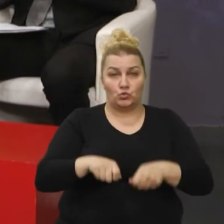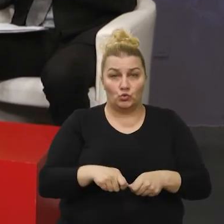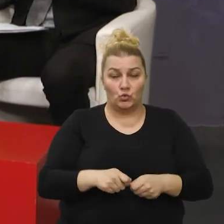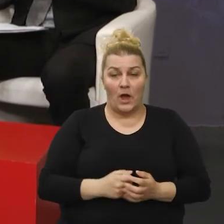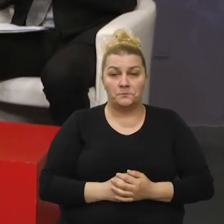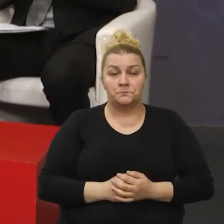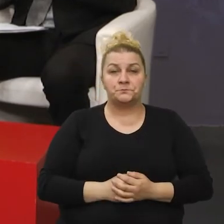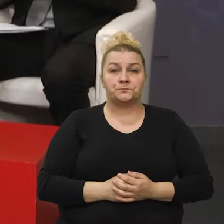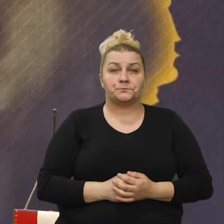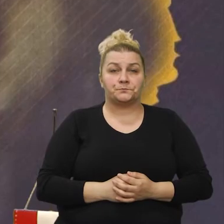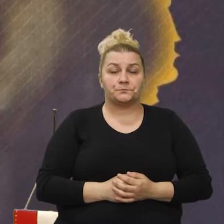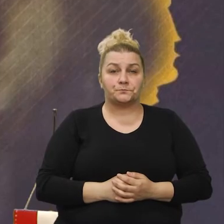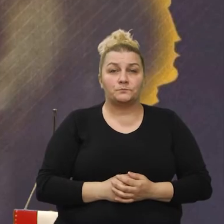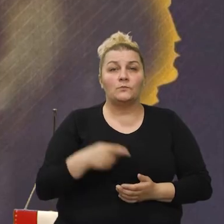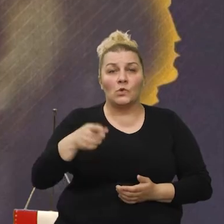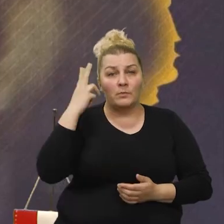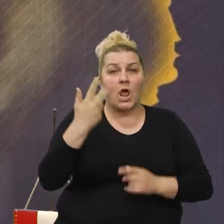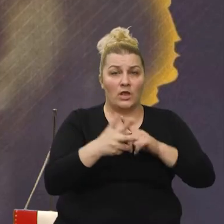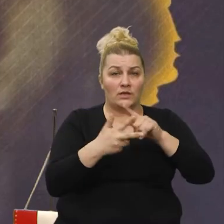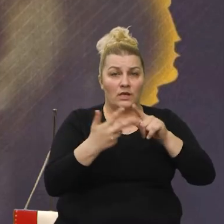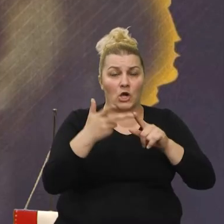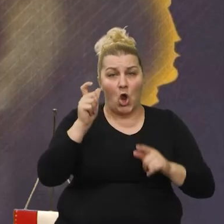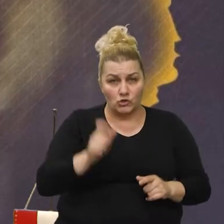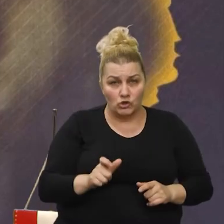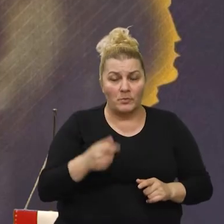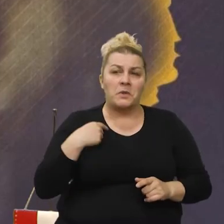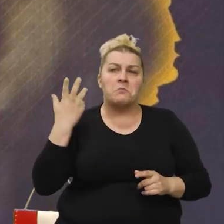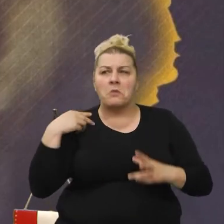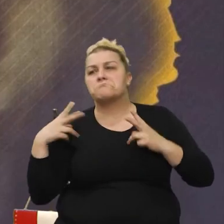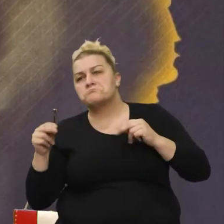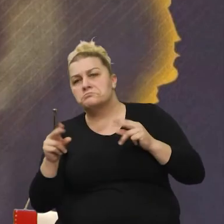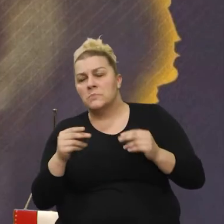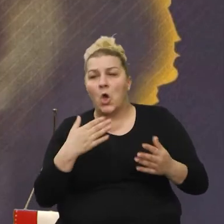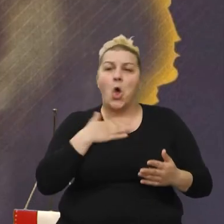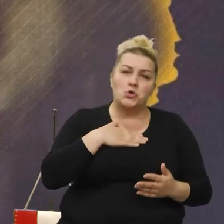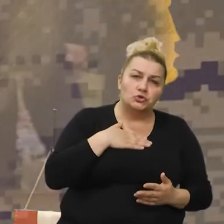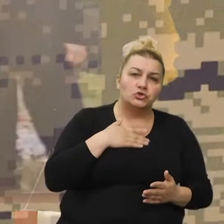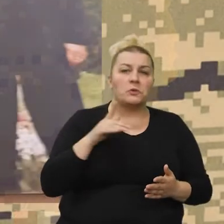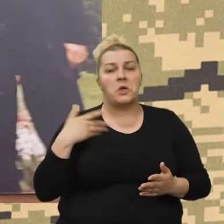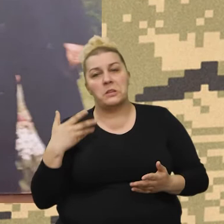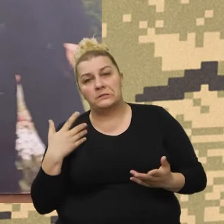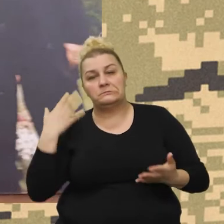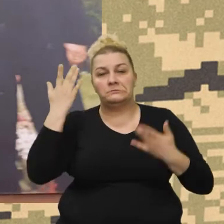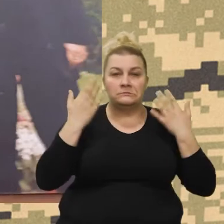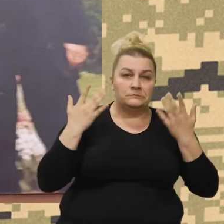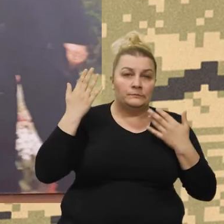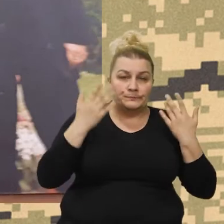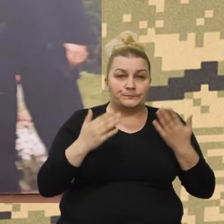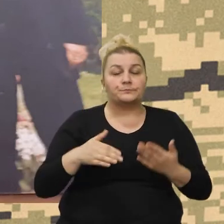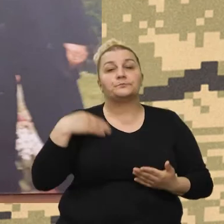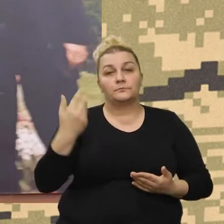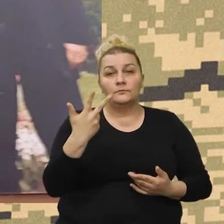to su bili uglavnom troje ljudi. Mi smo o tome razgovarali, hoćemo li nećemo, kako bi to bilo. I onda je